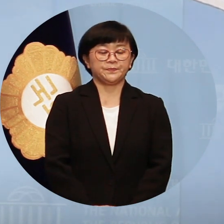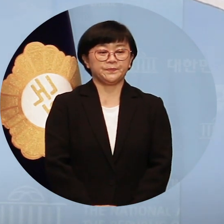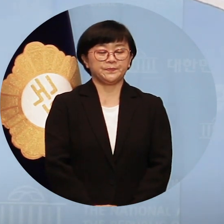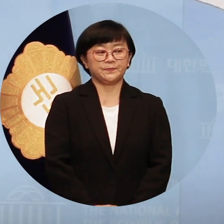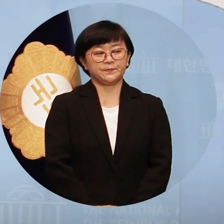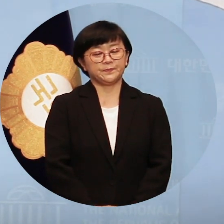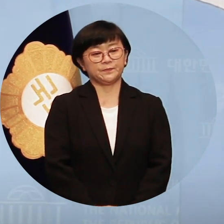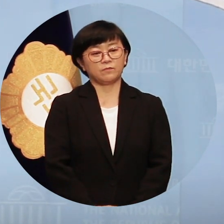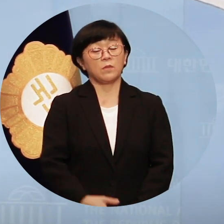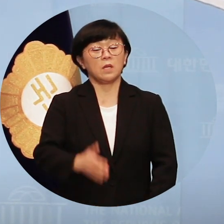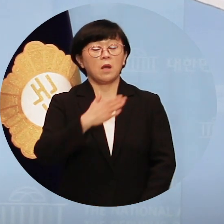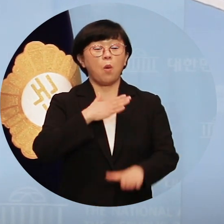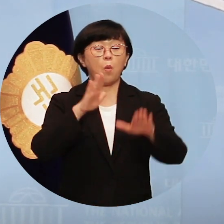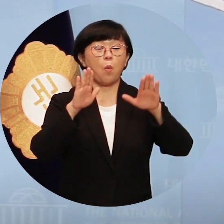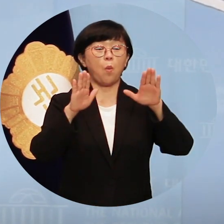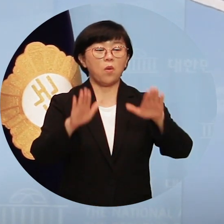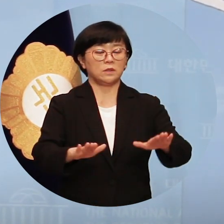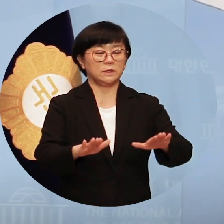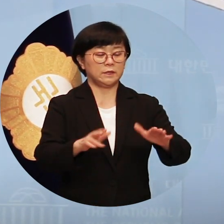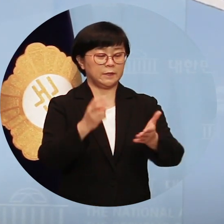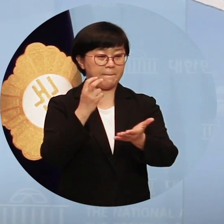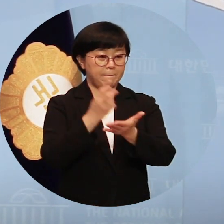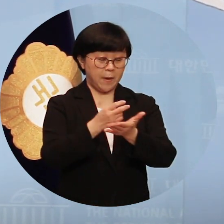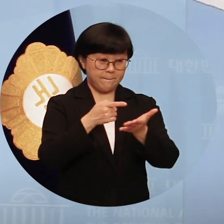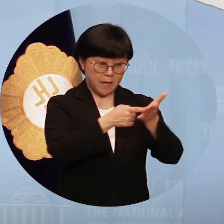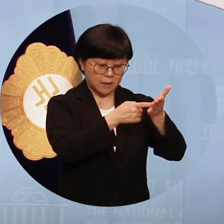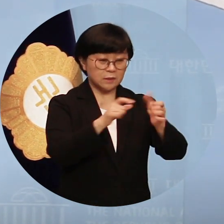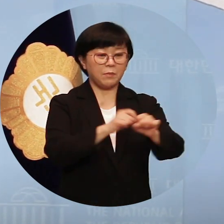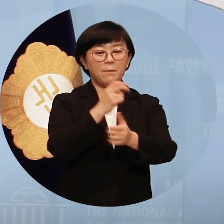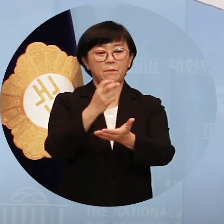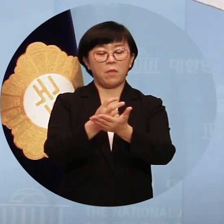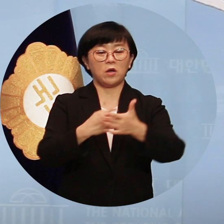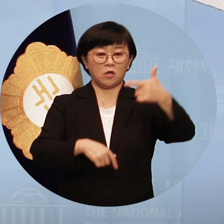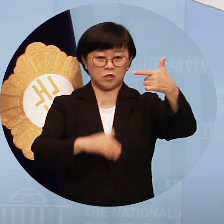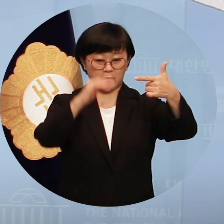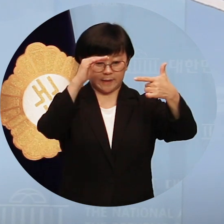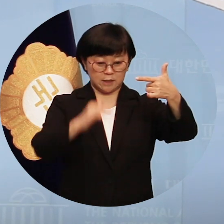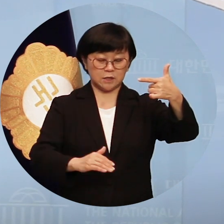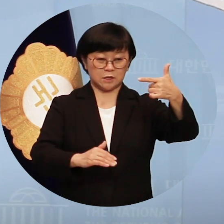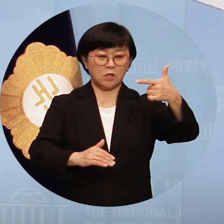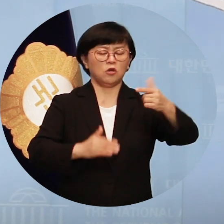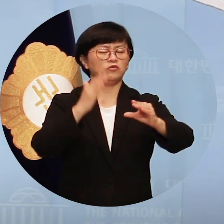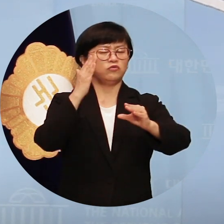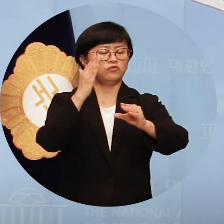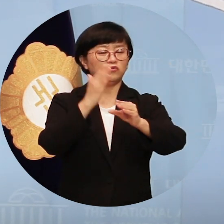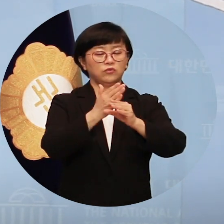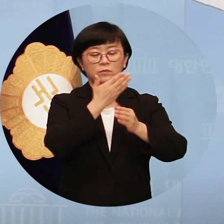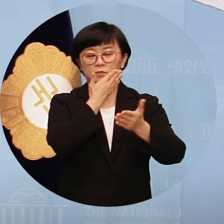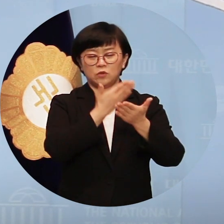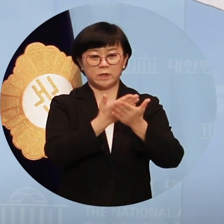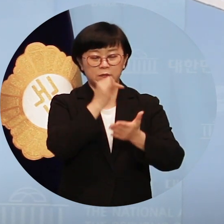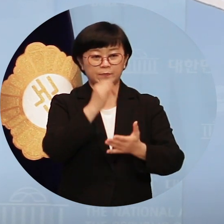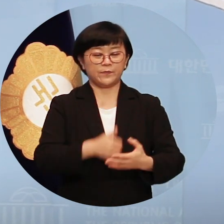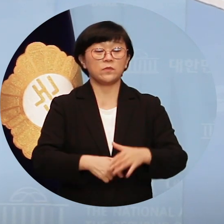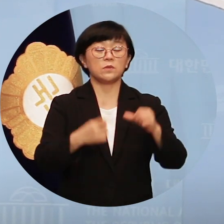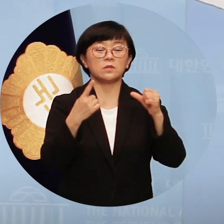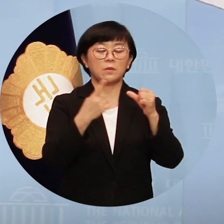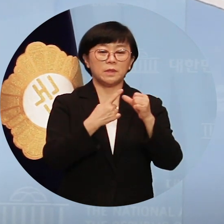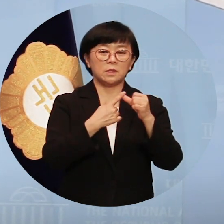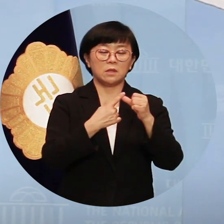제가 오늘 발의하는 코로나 보상지원 특별법은 다음 6가지 핵심 내용을 담고 있습니다. 첫째,